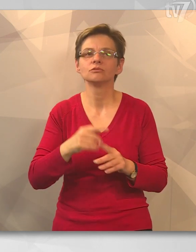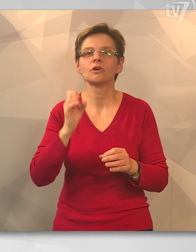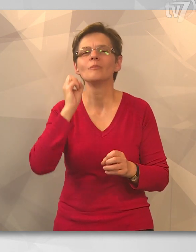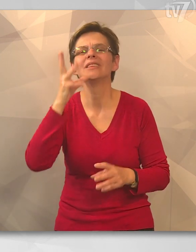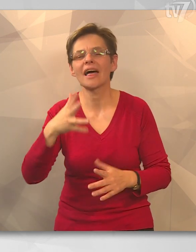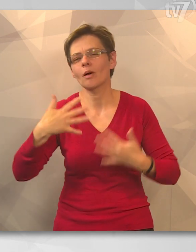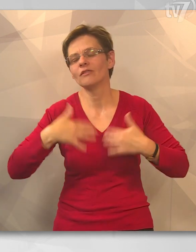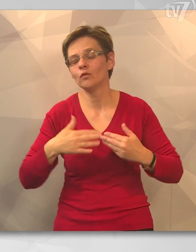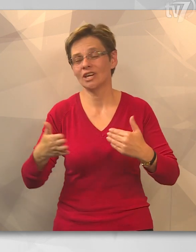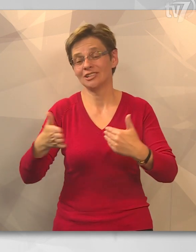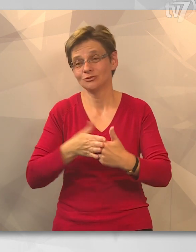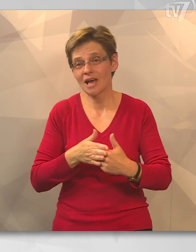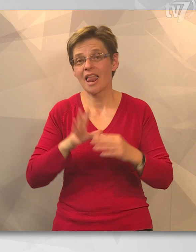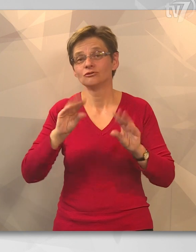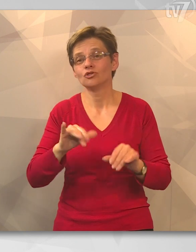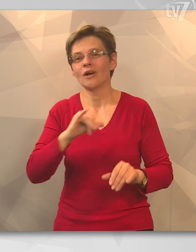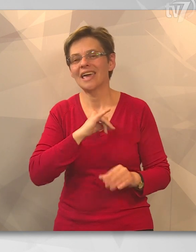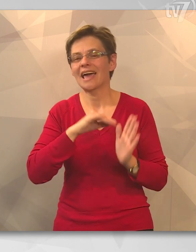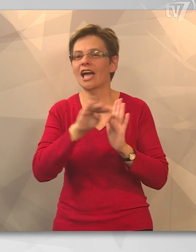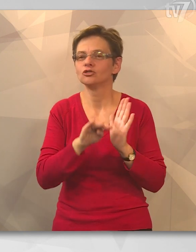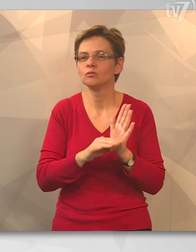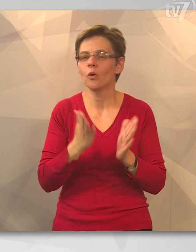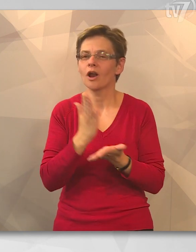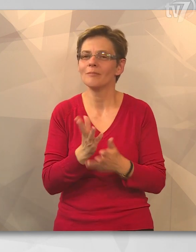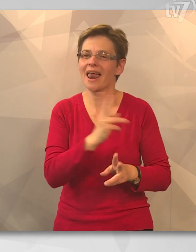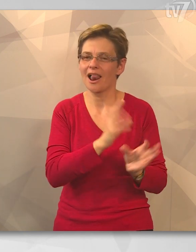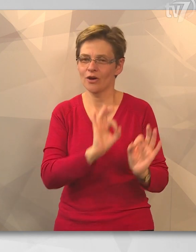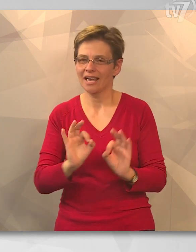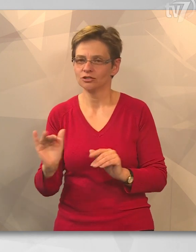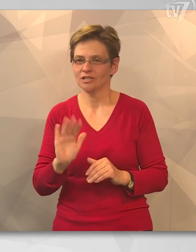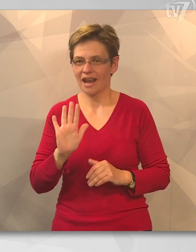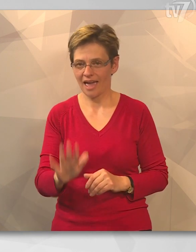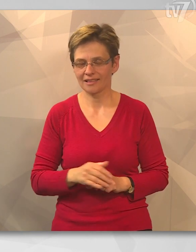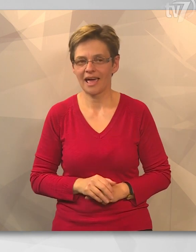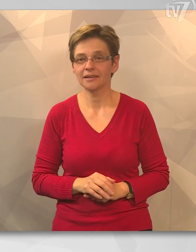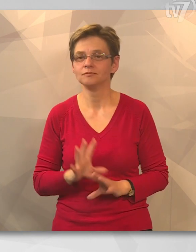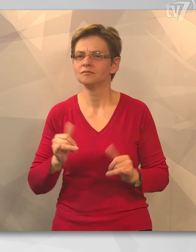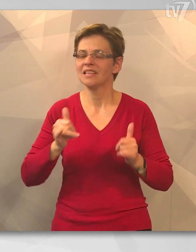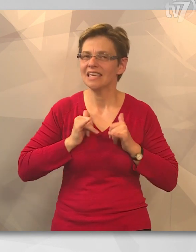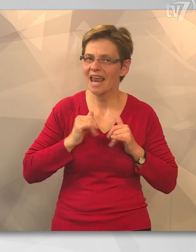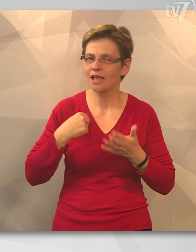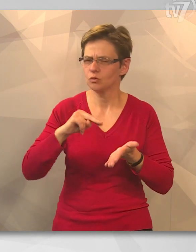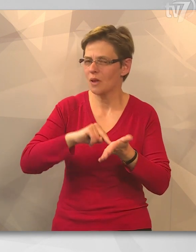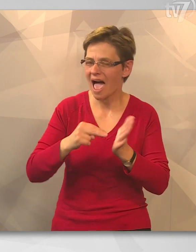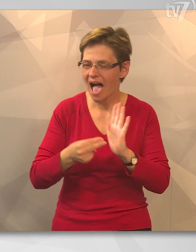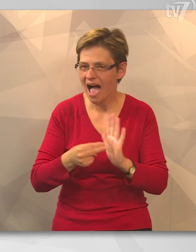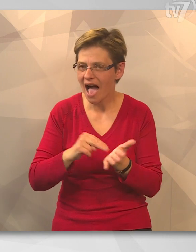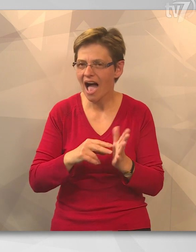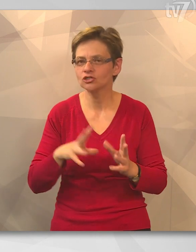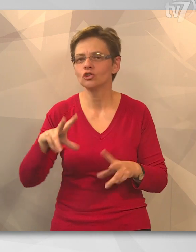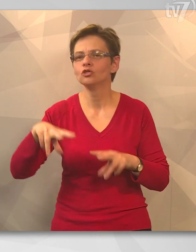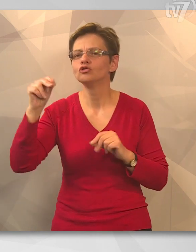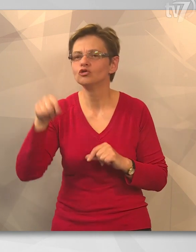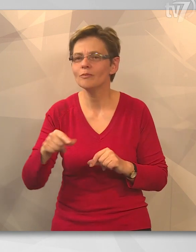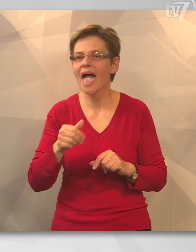a mindennapos balatoni strandolás mellett sok érdekes programmal készülnek a gyerekeknek. Kirándulásokat is szervezzünk,